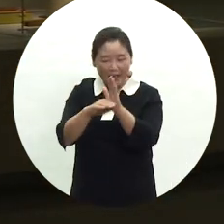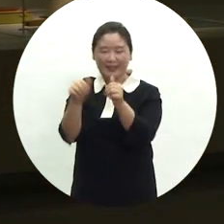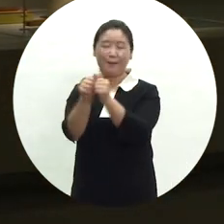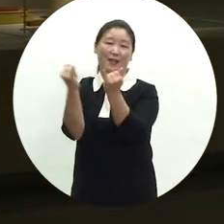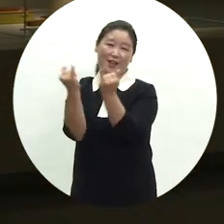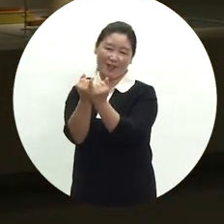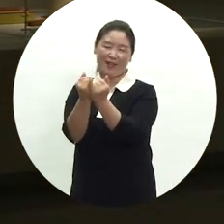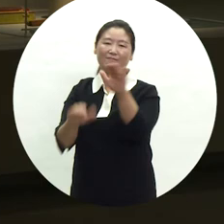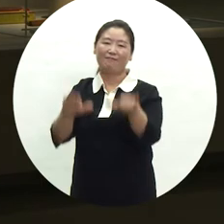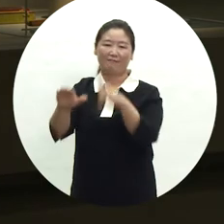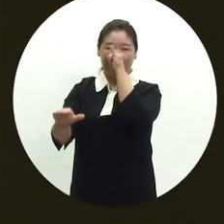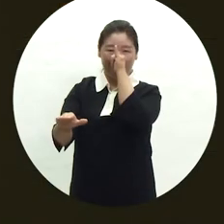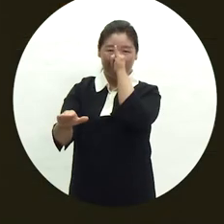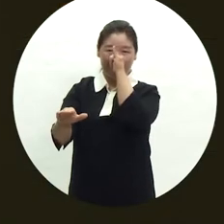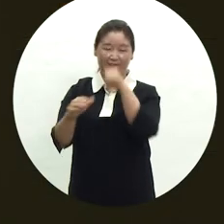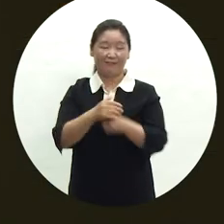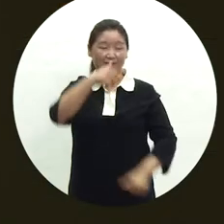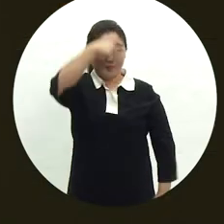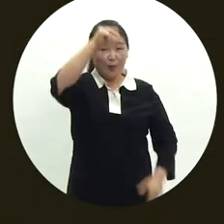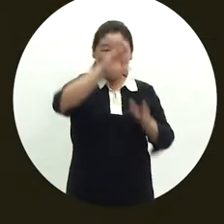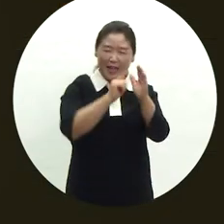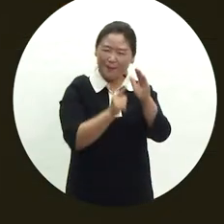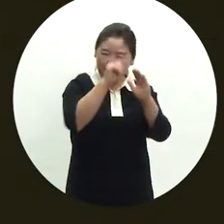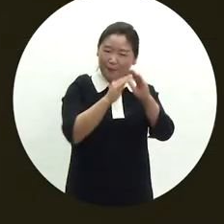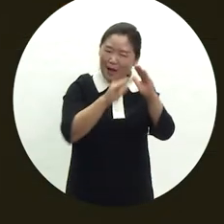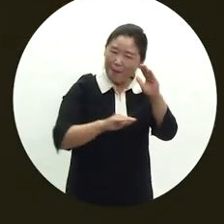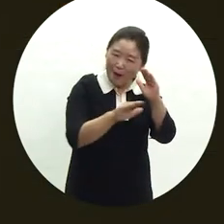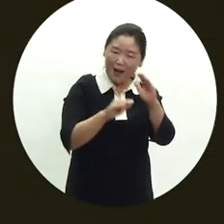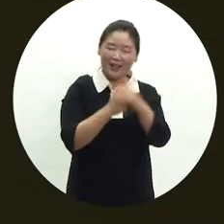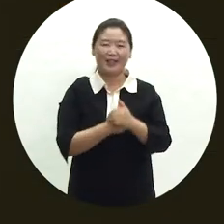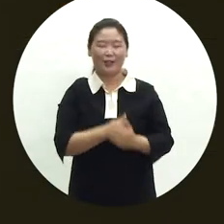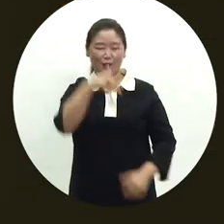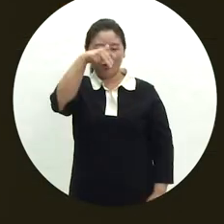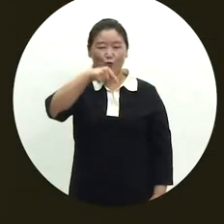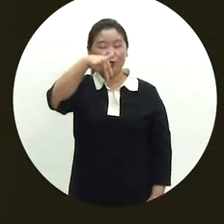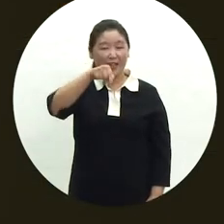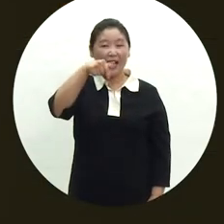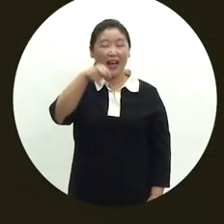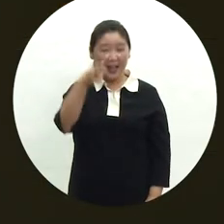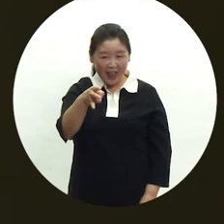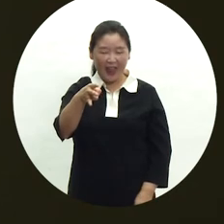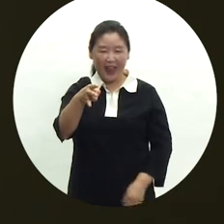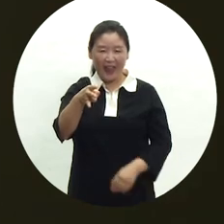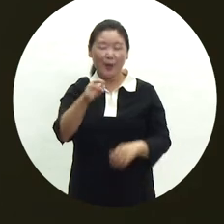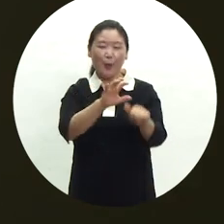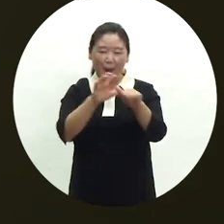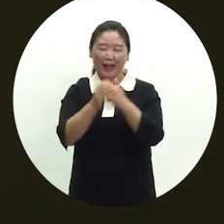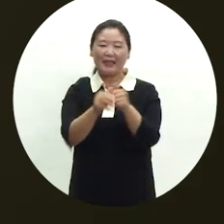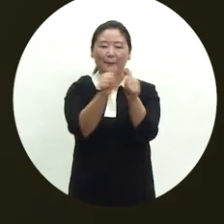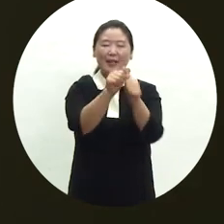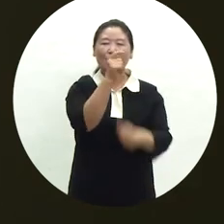성별마다 달랐습니다. 조선시대 양반가에서는 중국 주자가래의 영향으로 남자는 관례,